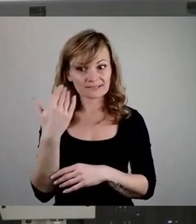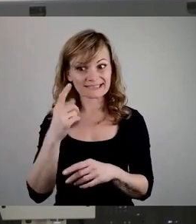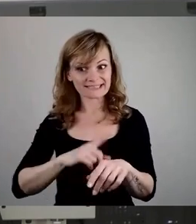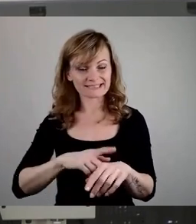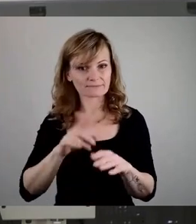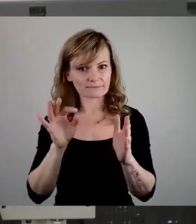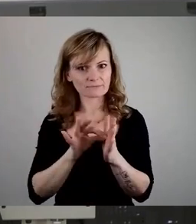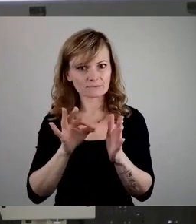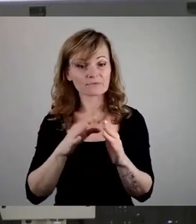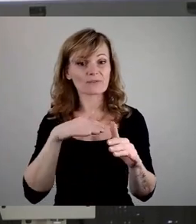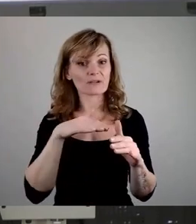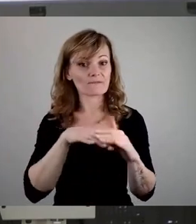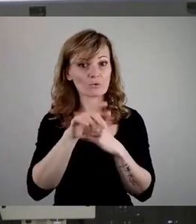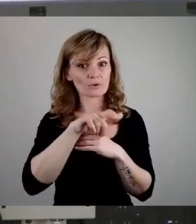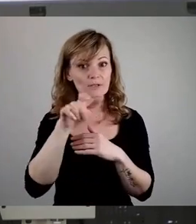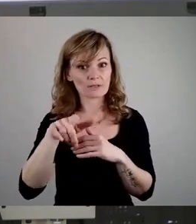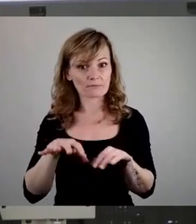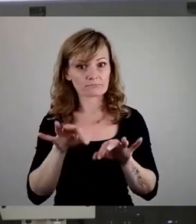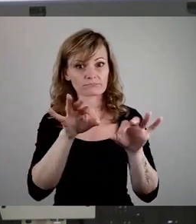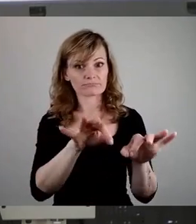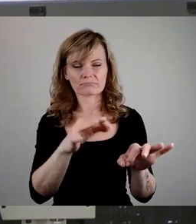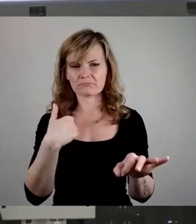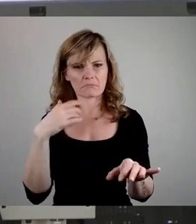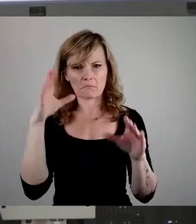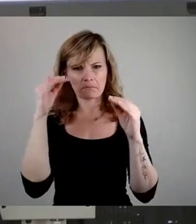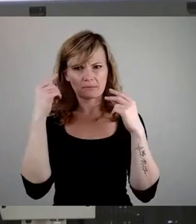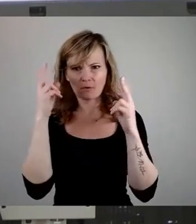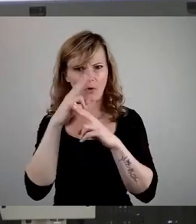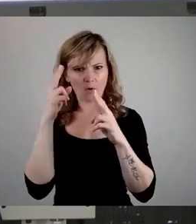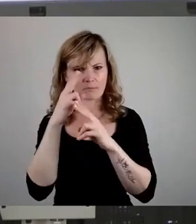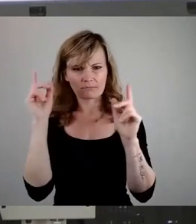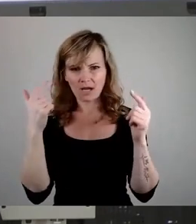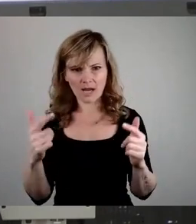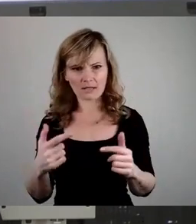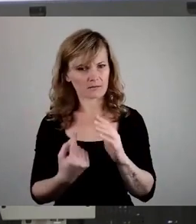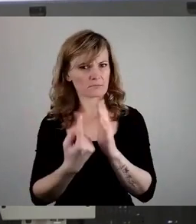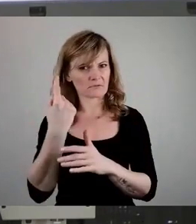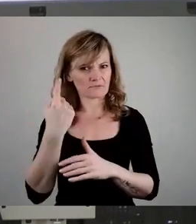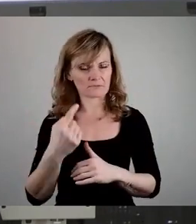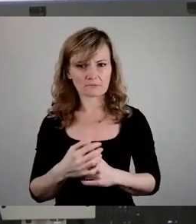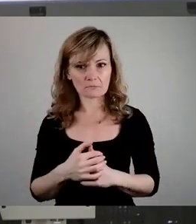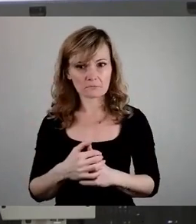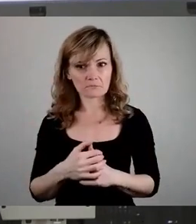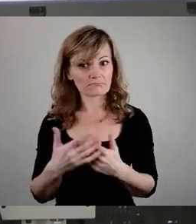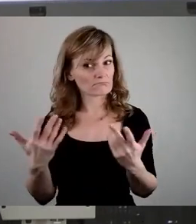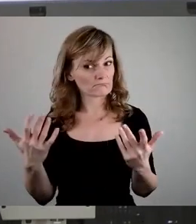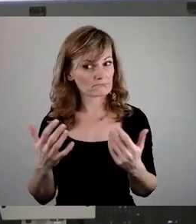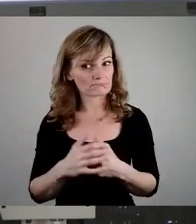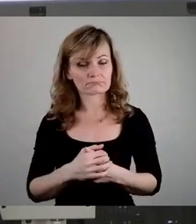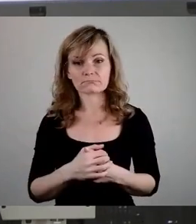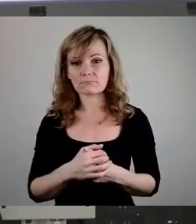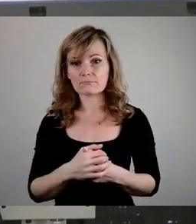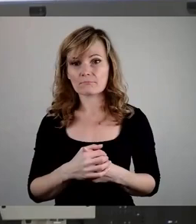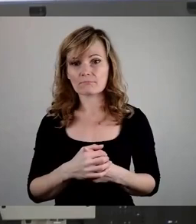belegt war. Das hat gar niemand mitgekriegt. Das ist doch erstaunlich. Also offensichtlich, auch da ist eine